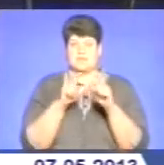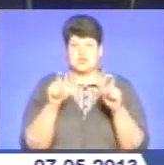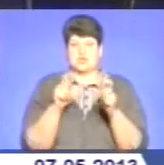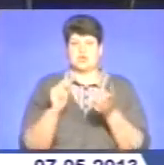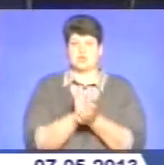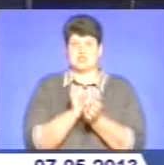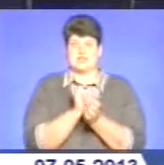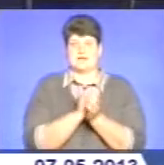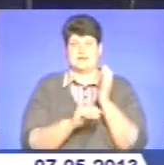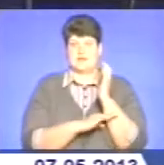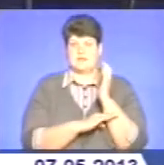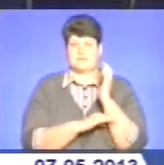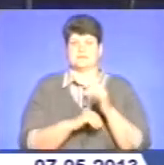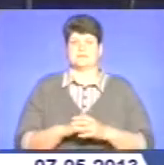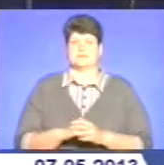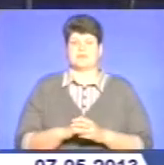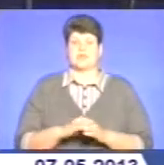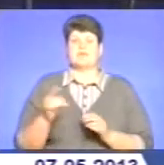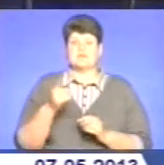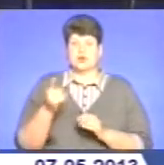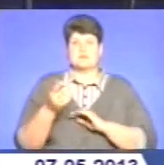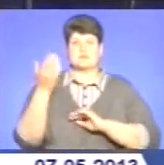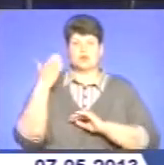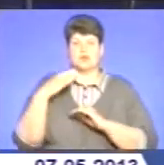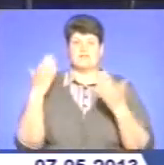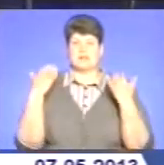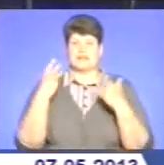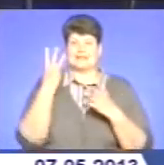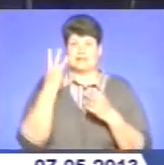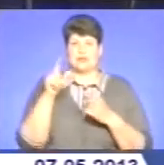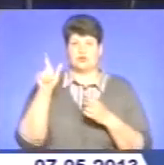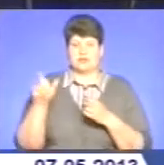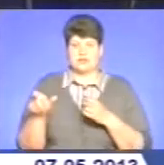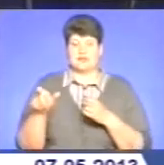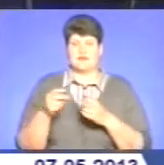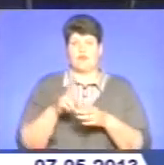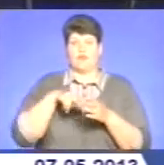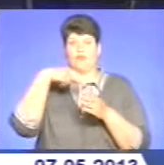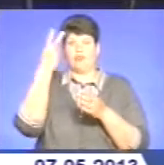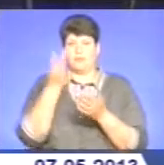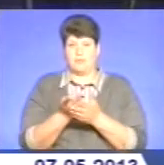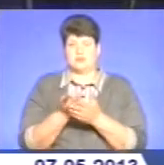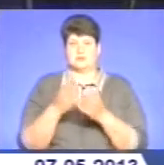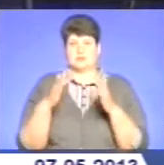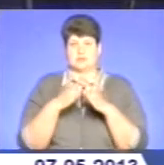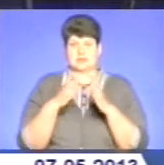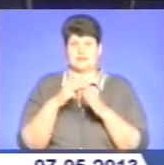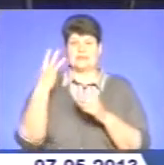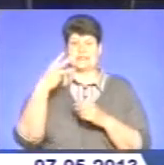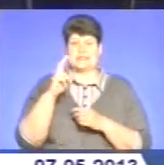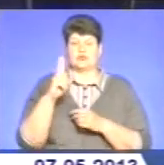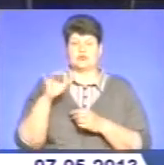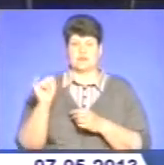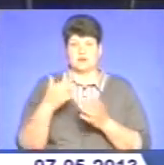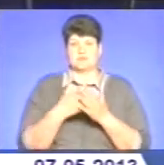в області. У Тернополі за минулі вихідні три людини випили з багатоповерхівок. Так, 30 квітня жінка, який